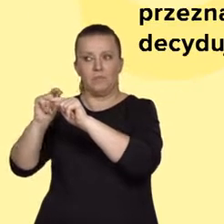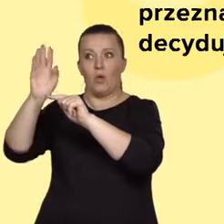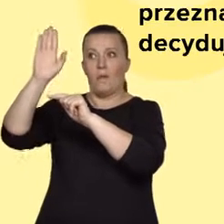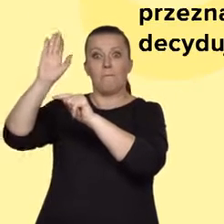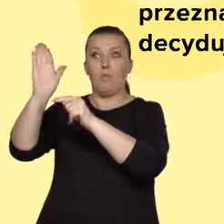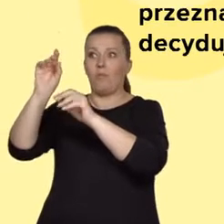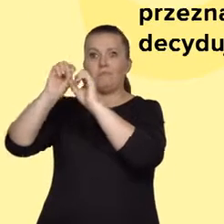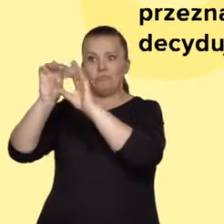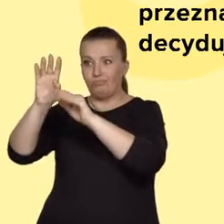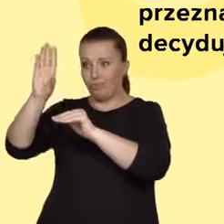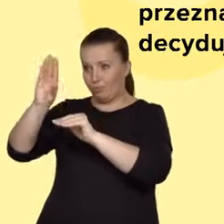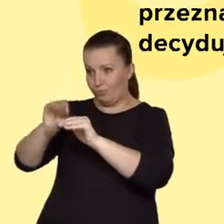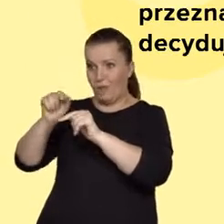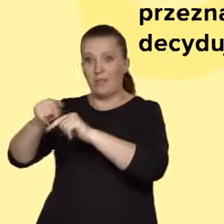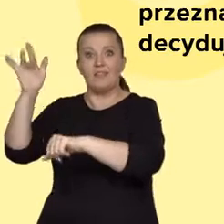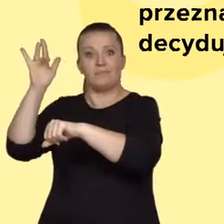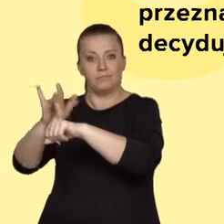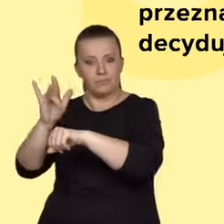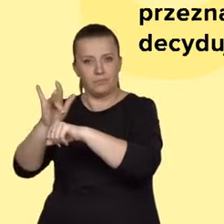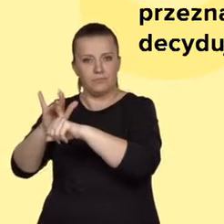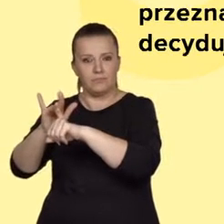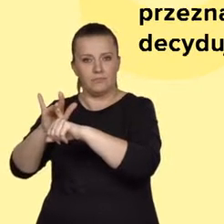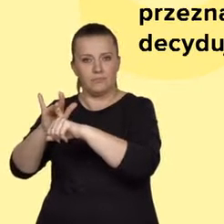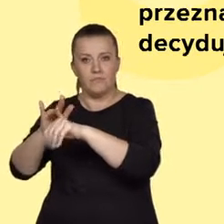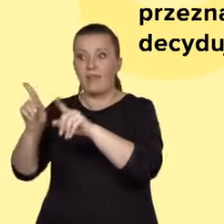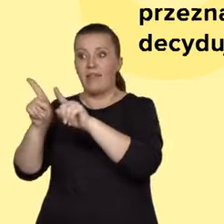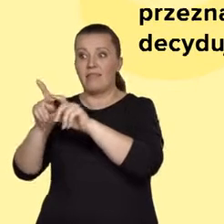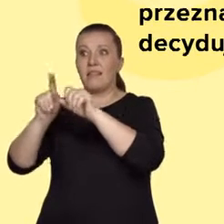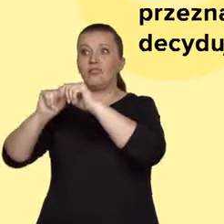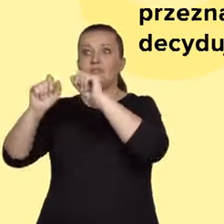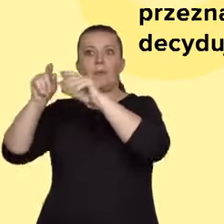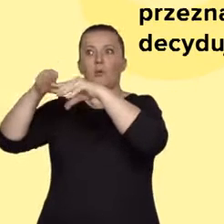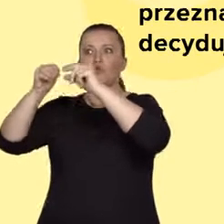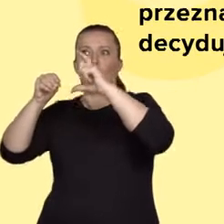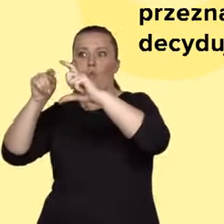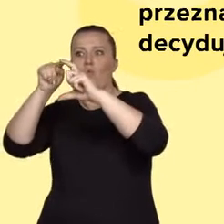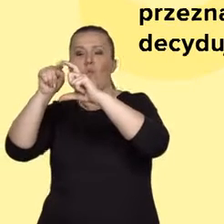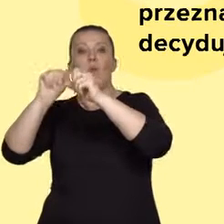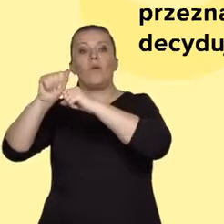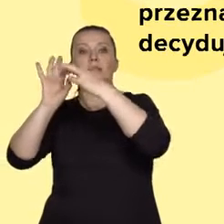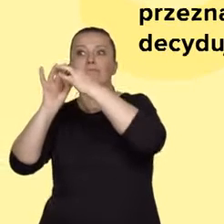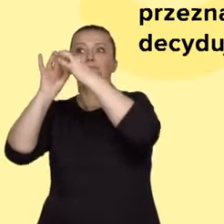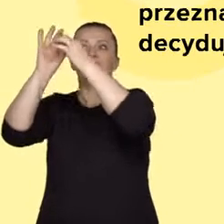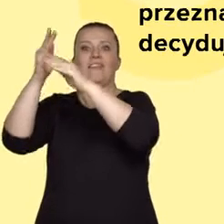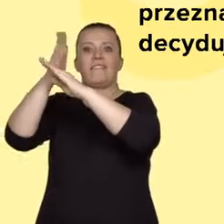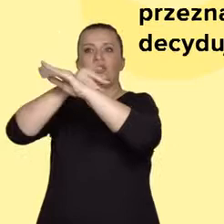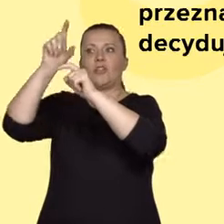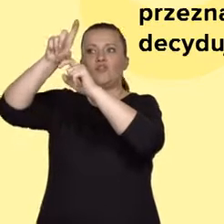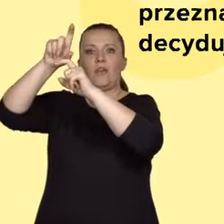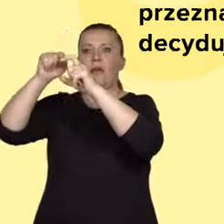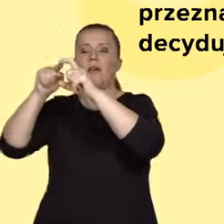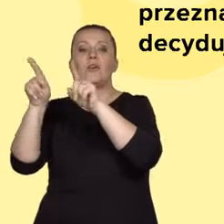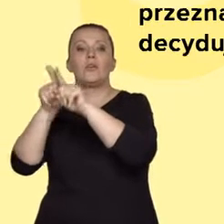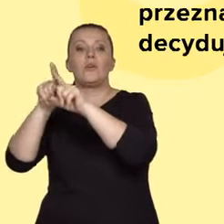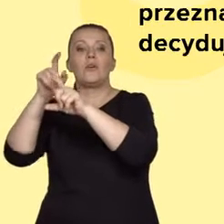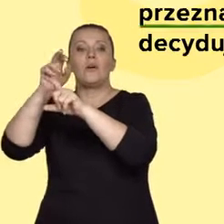na końcu. Pojawia się tu nawiązanie do akapitu wcześniejszego, to słówko również. Autor także sprawnie przechodzi od analizy do uogólnienia, które